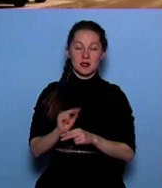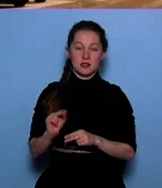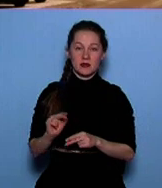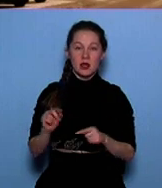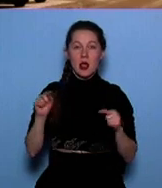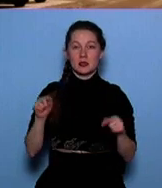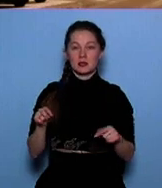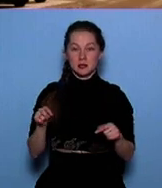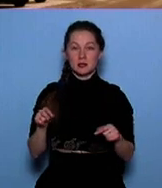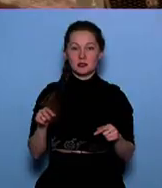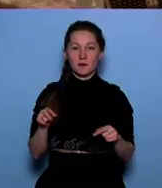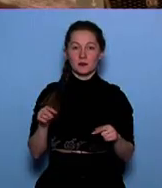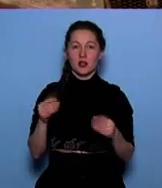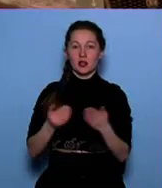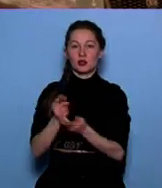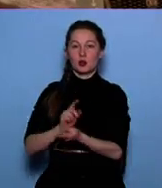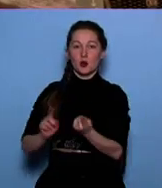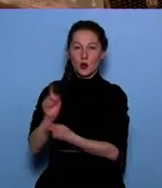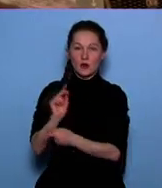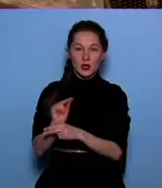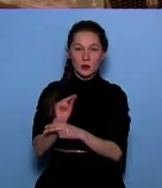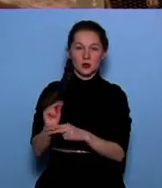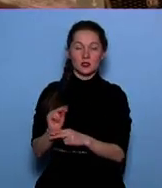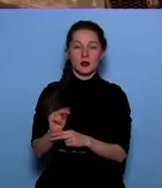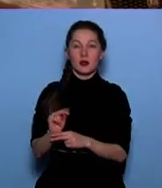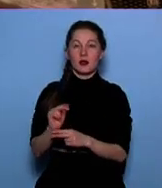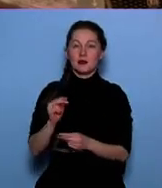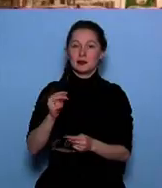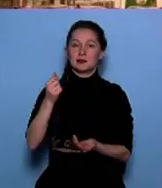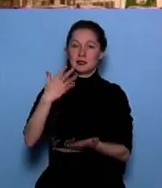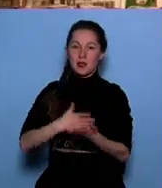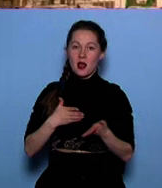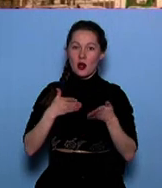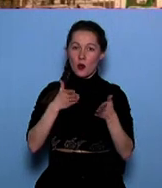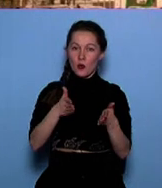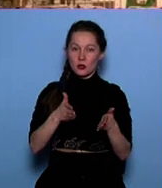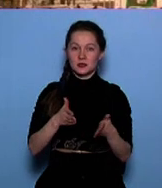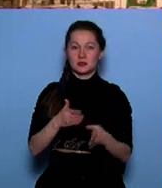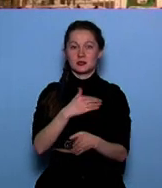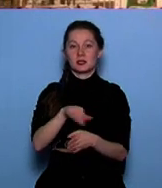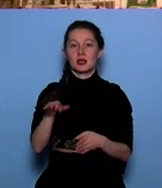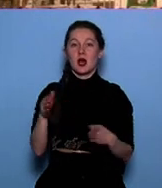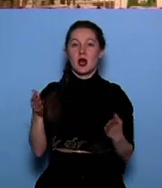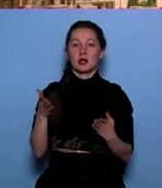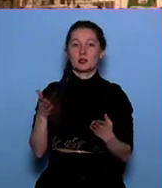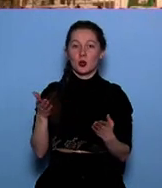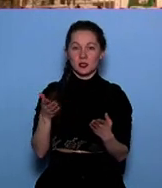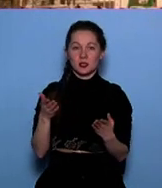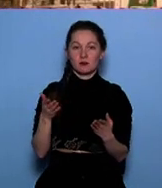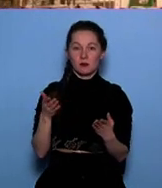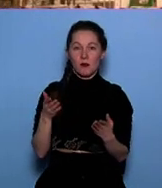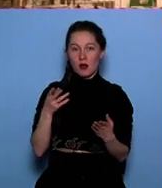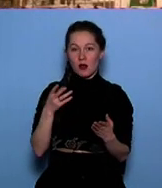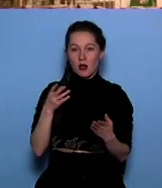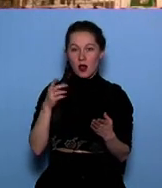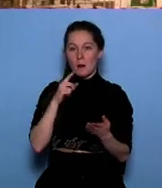реконструкции. Основные это, конечно, магистральные улицы, это улицы, которые подпадают как бы и по визитной